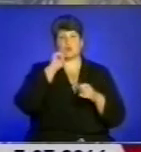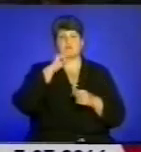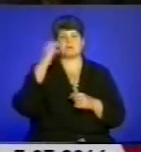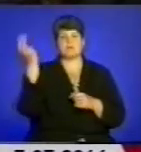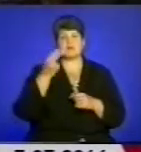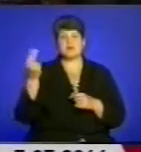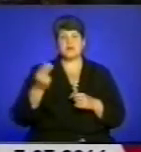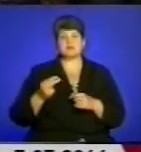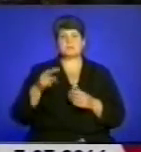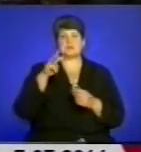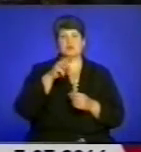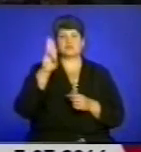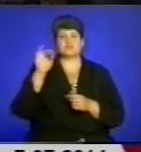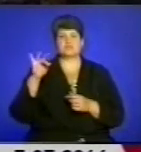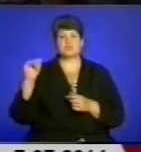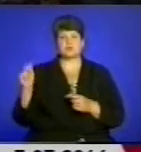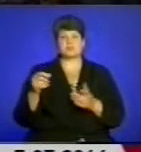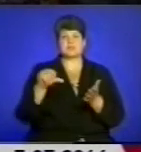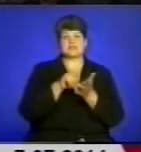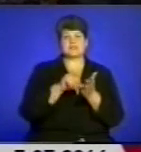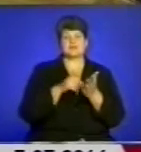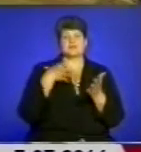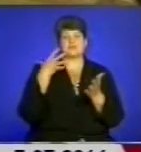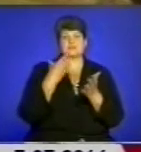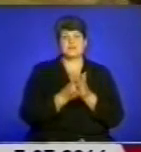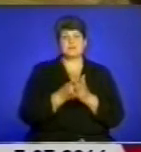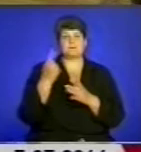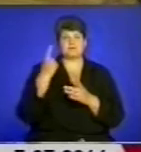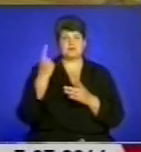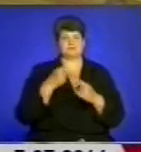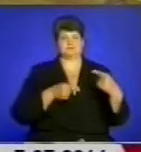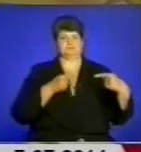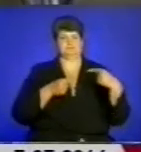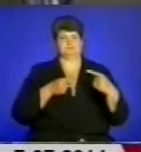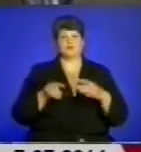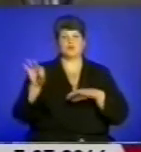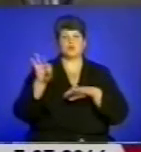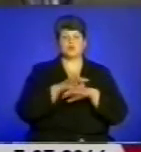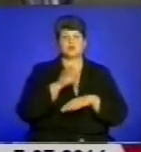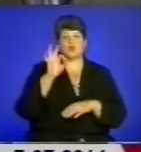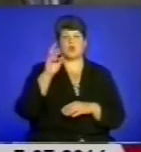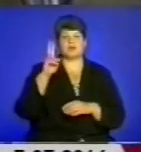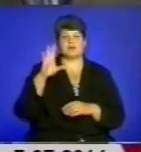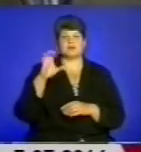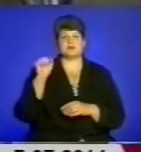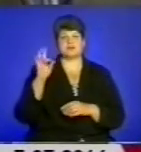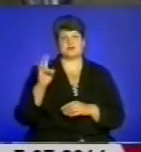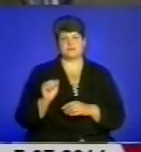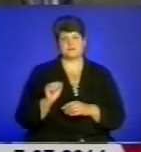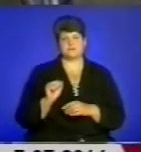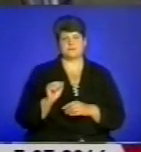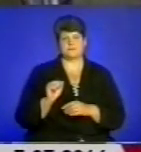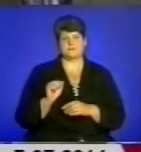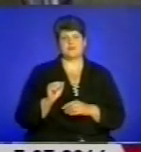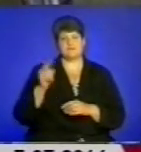Микола Шевчук представив і свою незмінну музу, і першого критика – дружину Оксану. Він відомий художник і